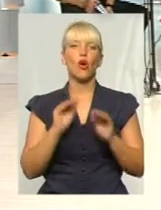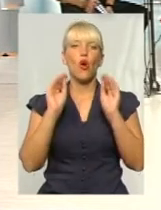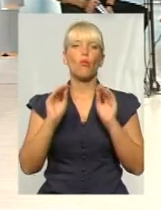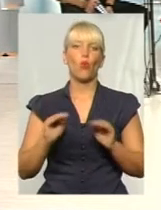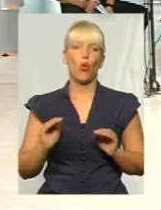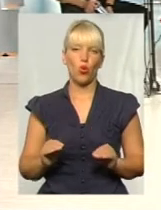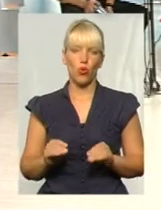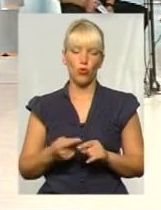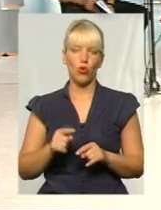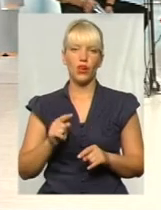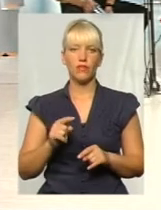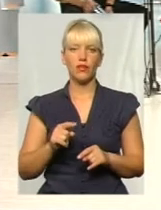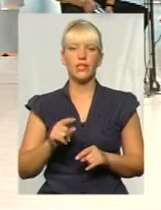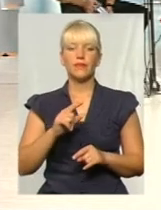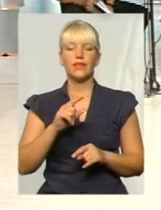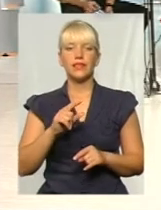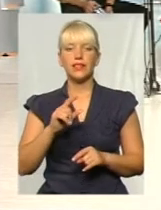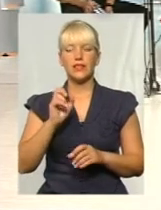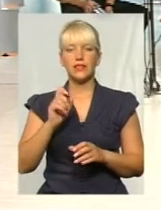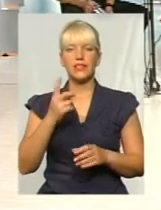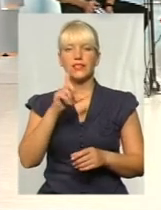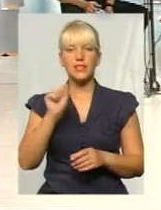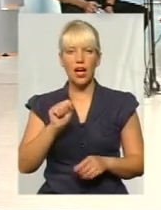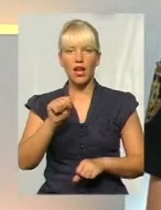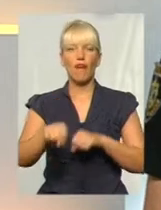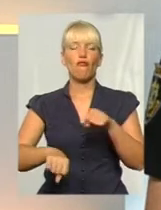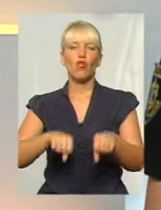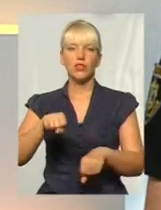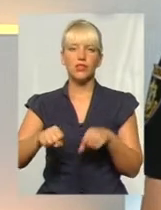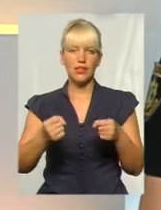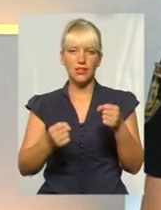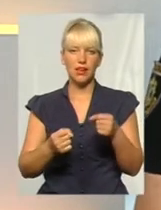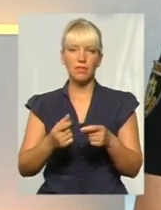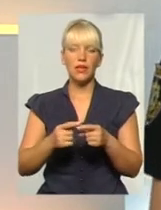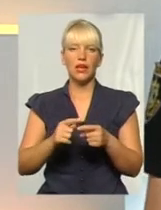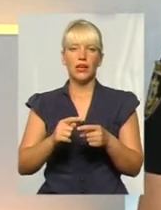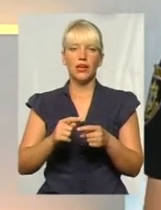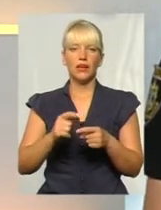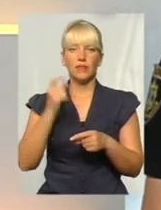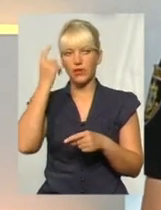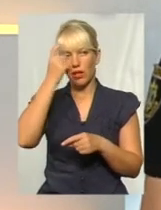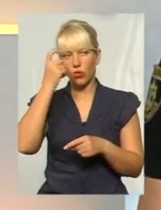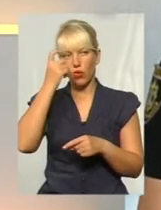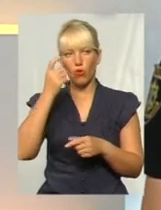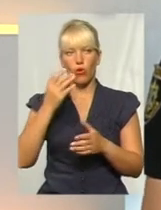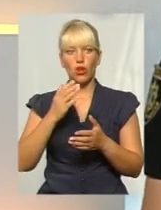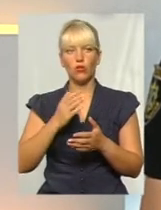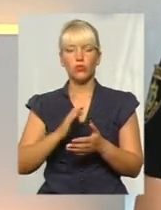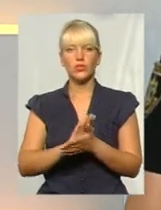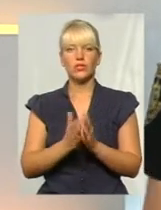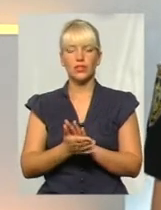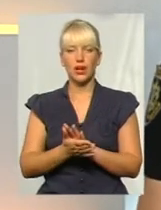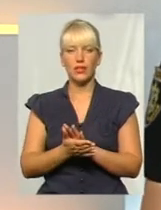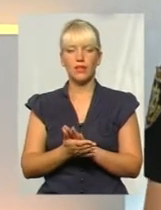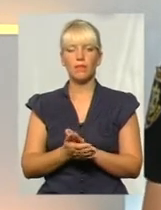130-го керування транспортними засобами в стані алкогольного сп'яніння. І, на жаль, винесено тільки одну постанову